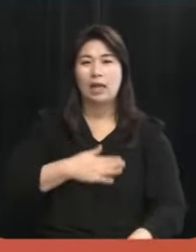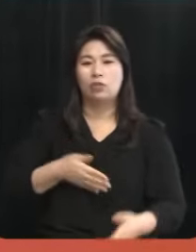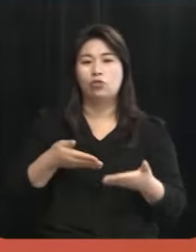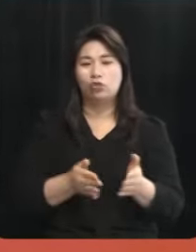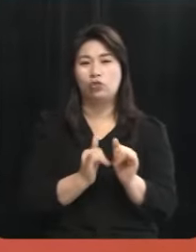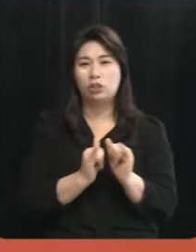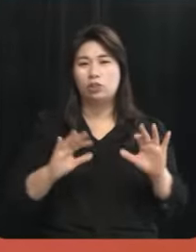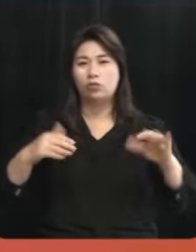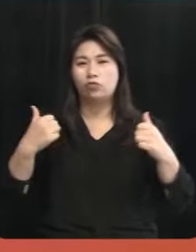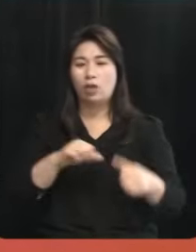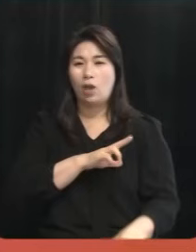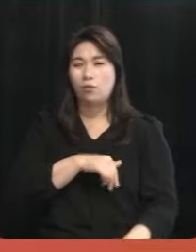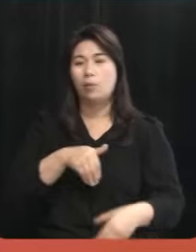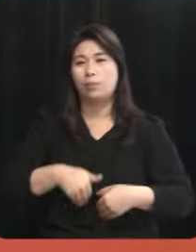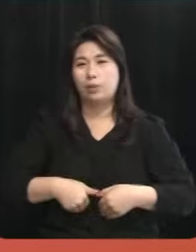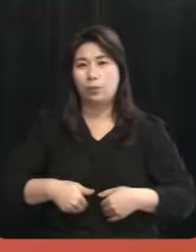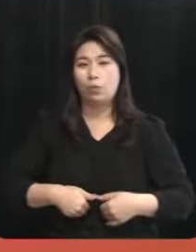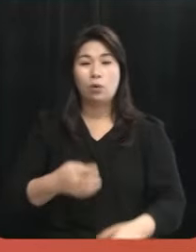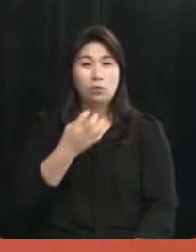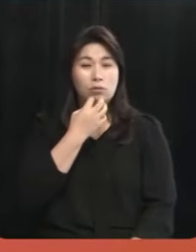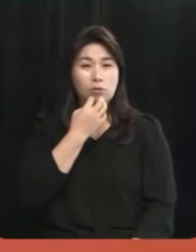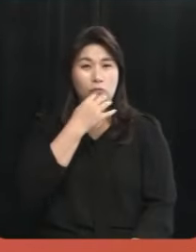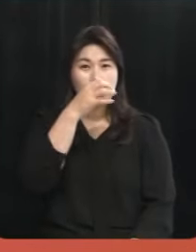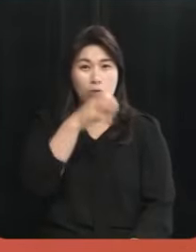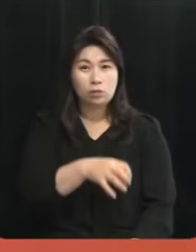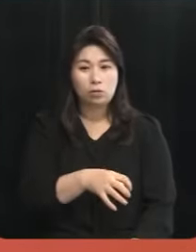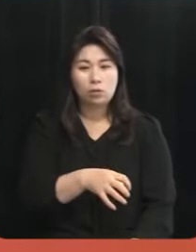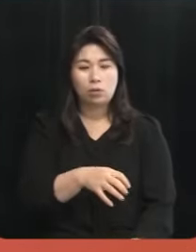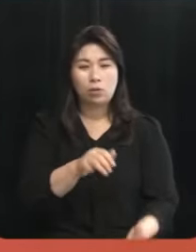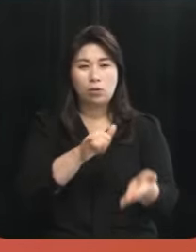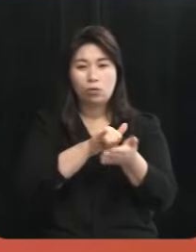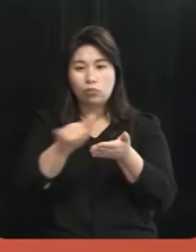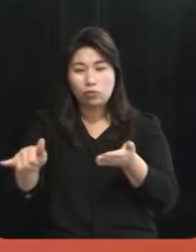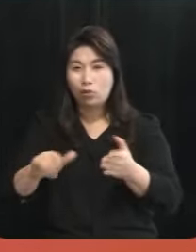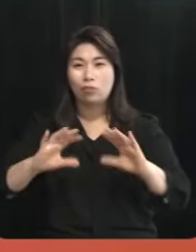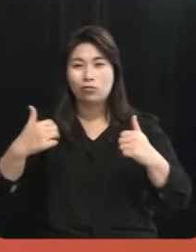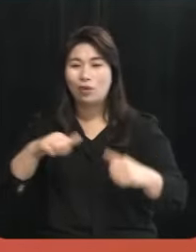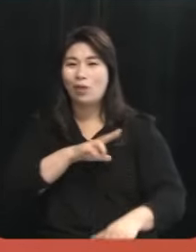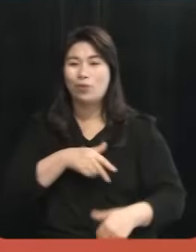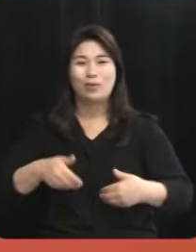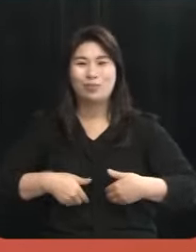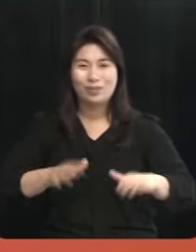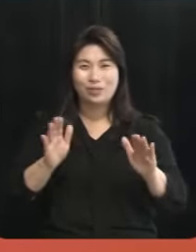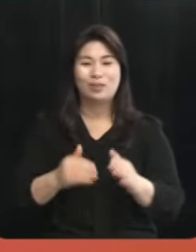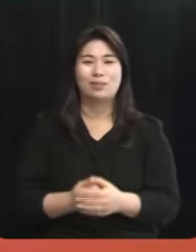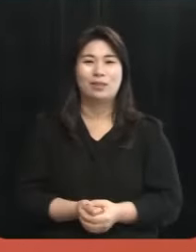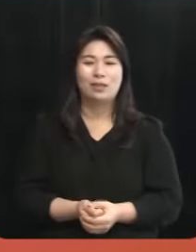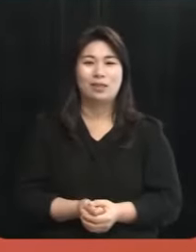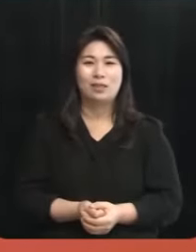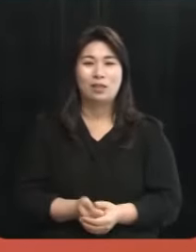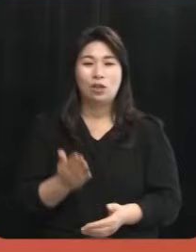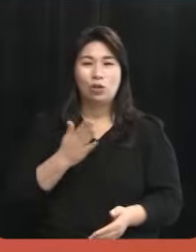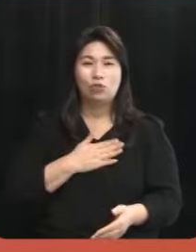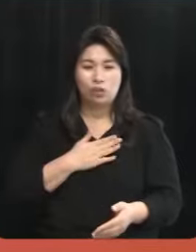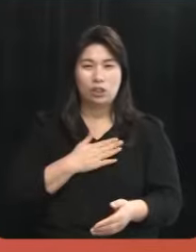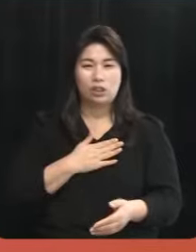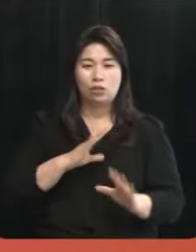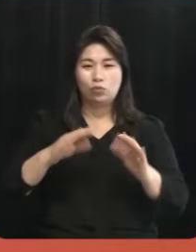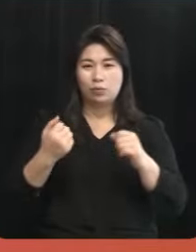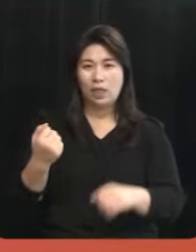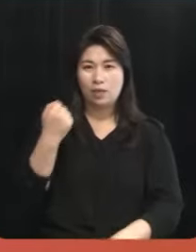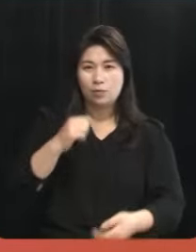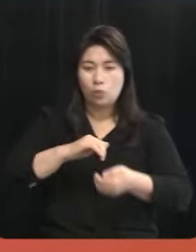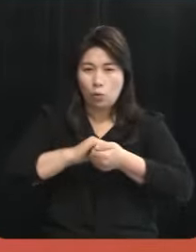국회의원이 필요합니다 서울에서 출장 오는 국회의원 필요 없습니다 우리 집권 여당 국민의힘은